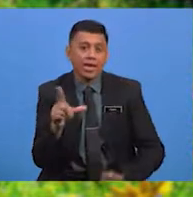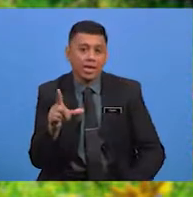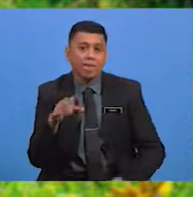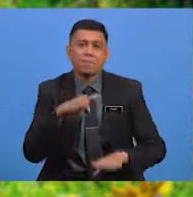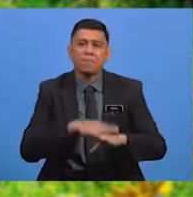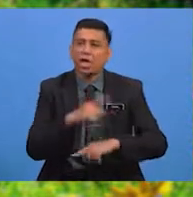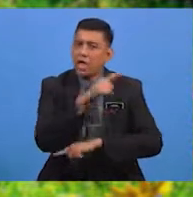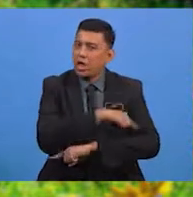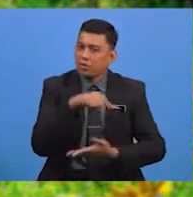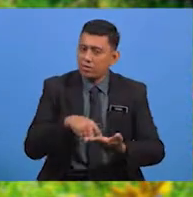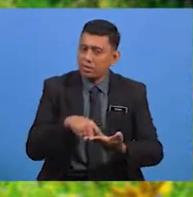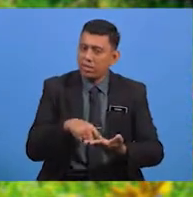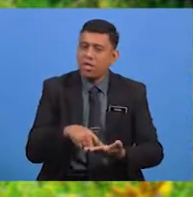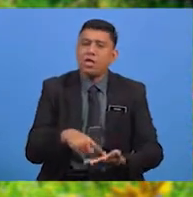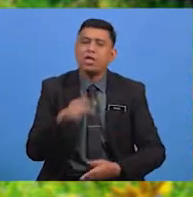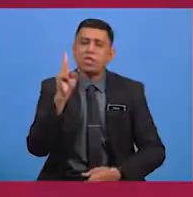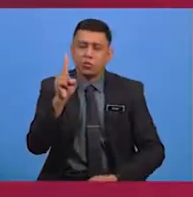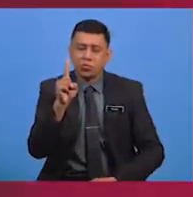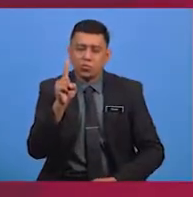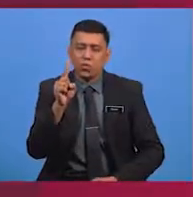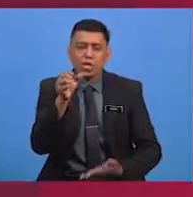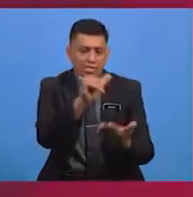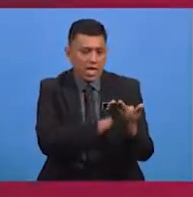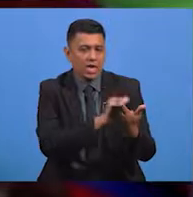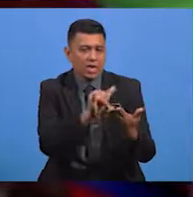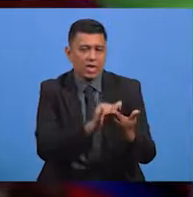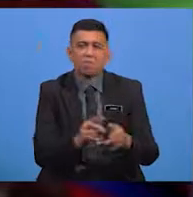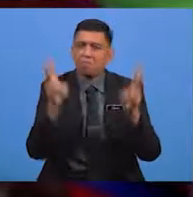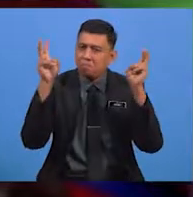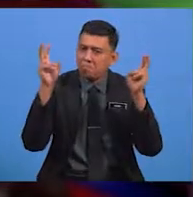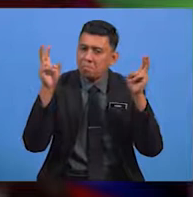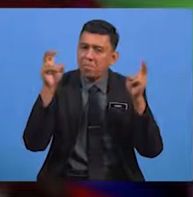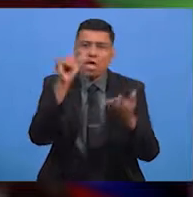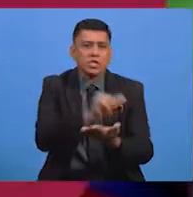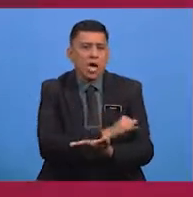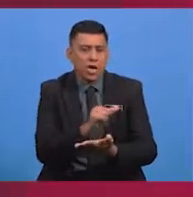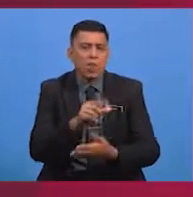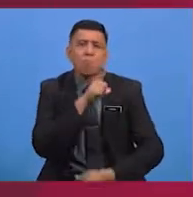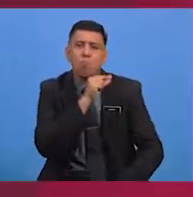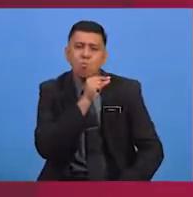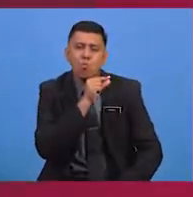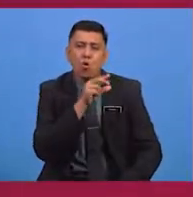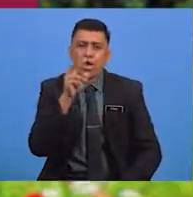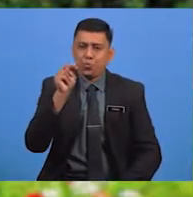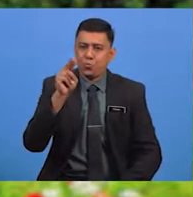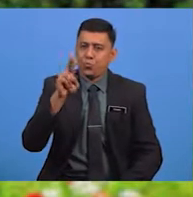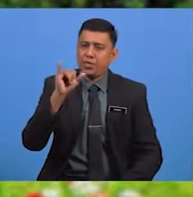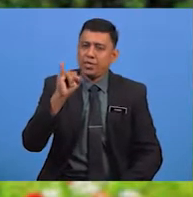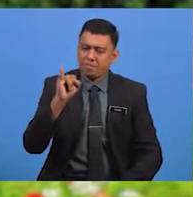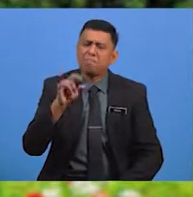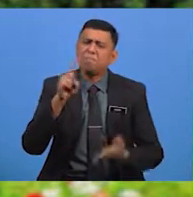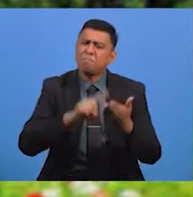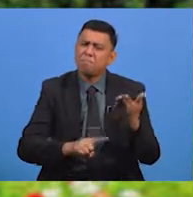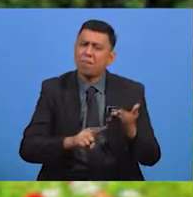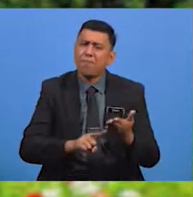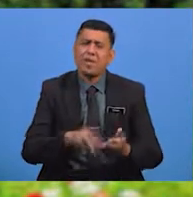mengupas sebuah syair yang bertajuk Syair Burung Nuri. Apakah